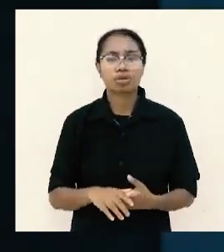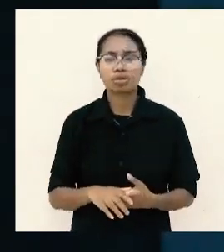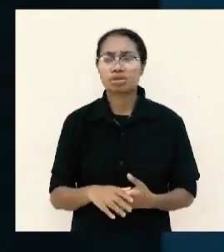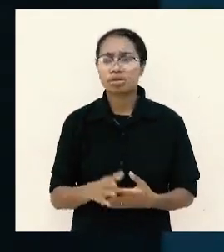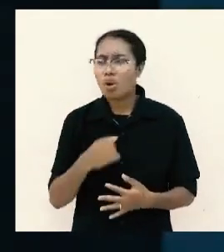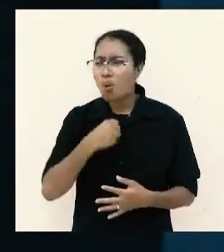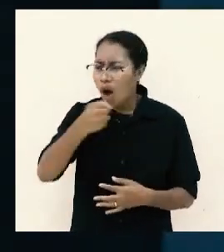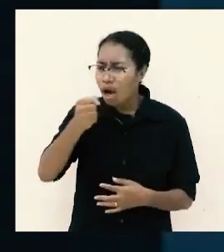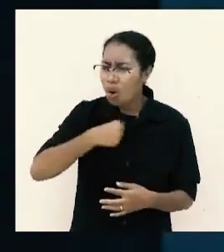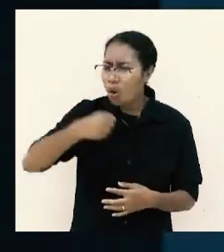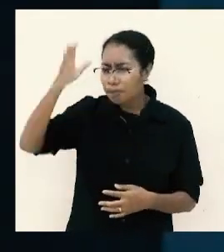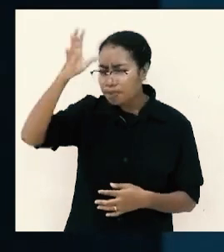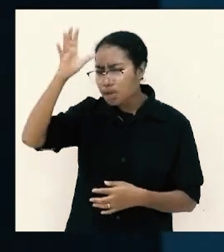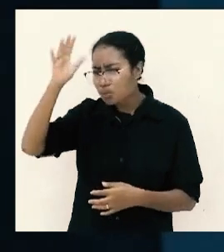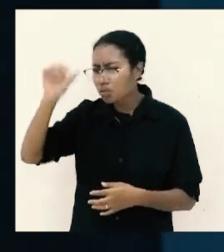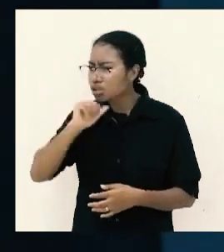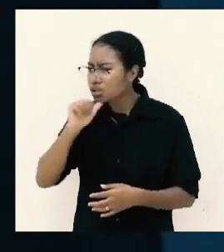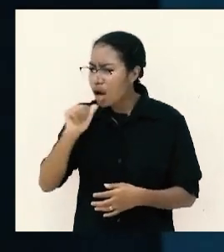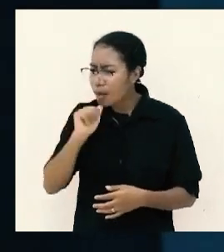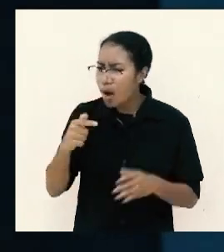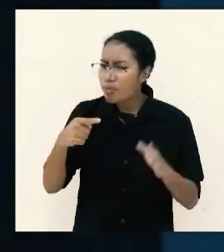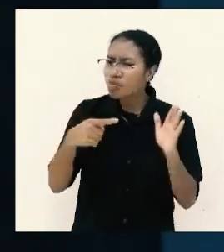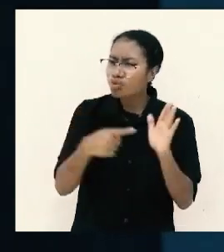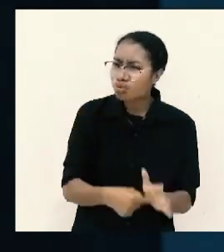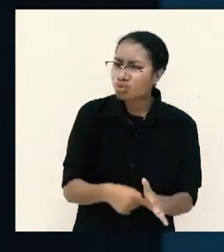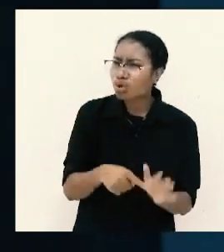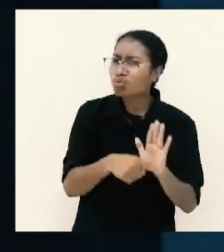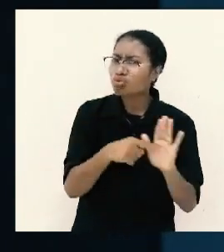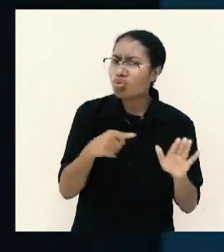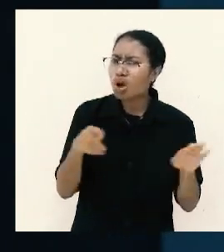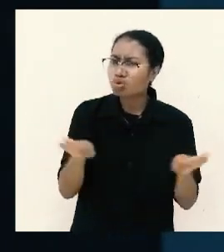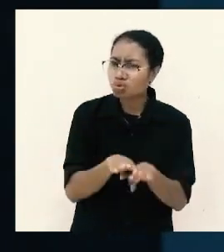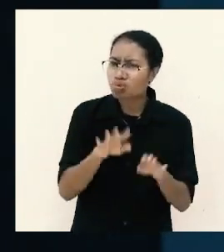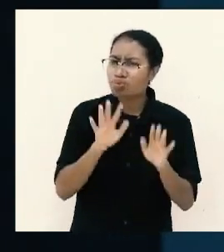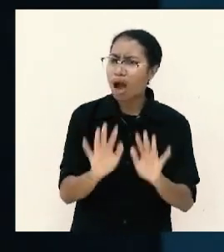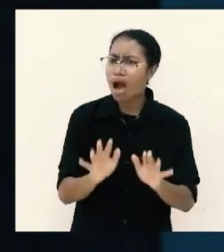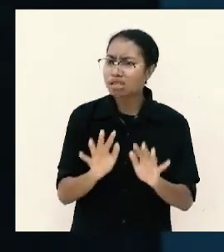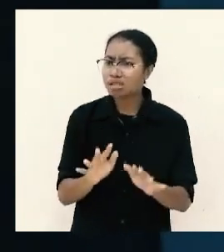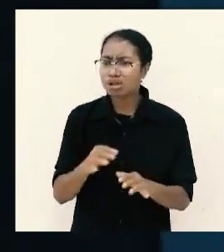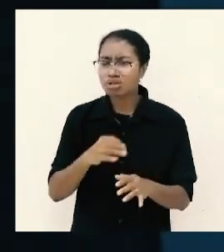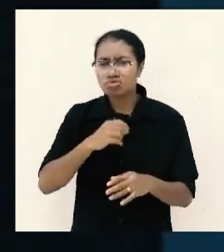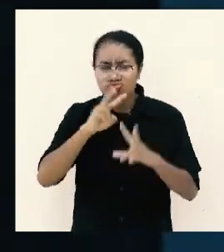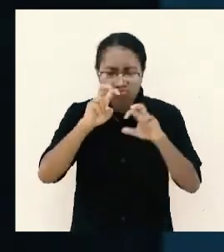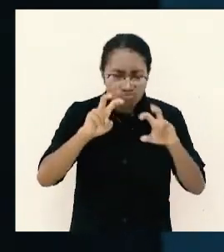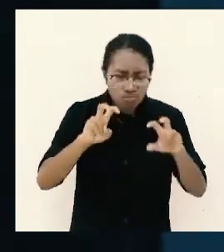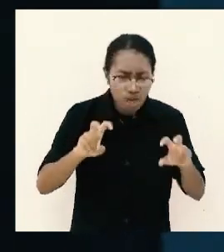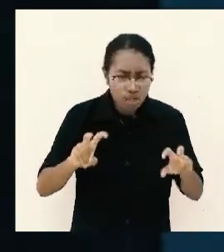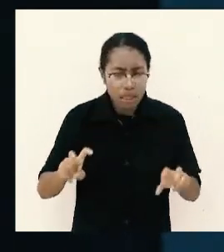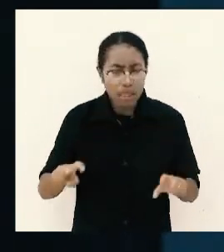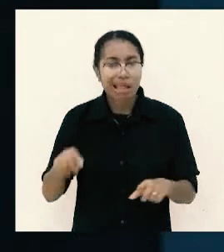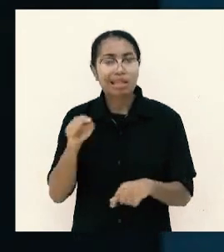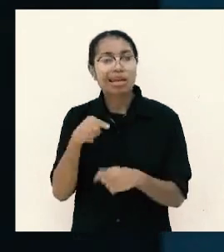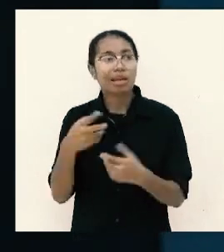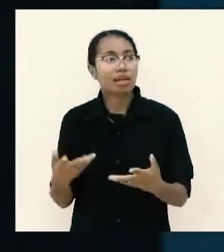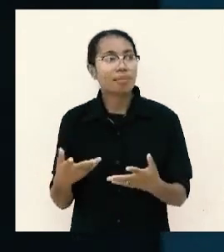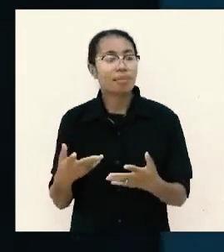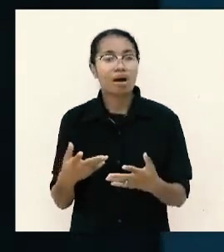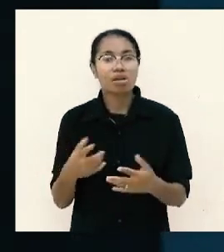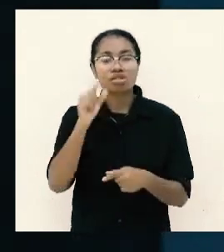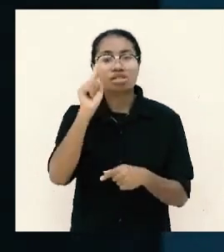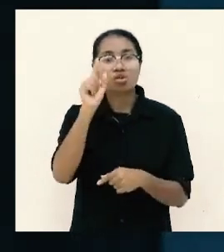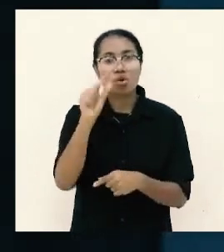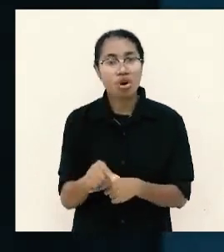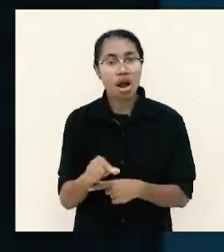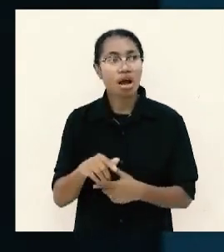siapa sebenarnya yang menutup kekurangan begini banyak wartawan menelusuri dan ternyata menemukan seseorang